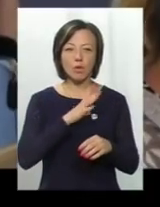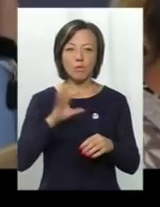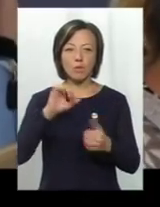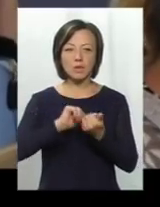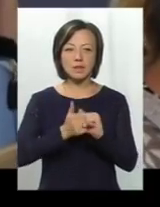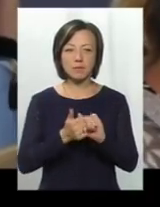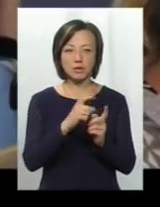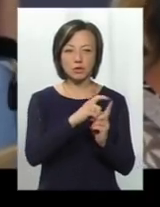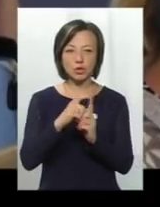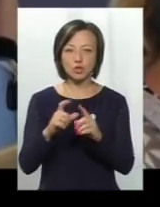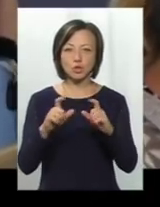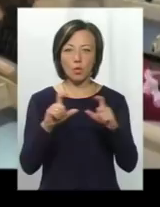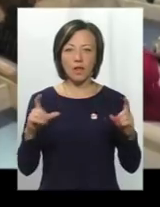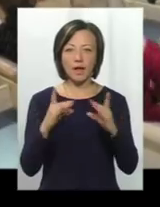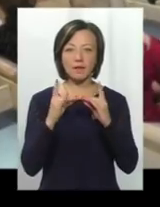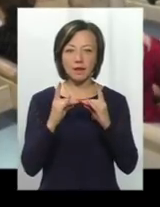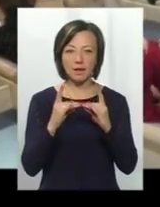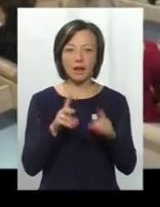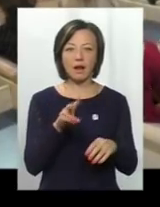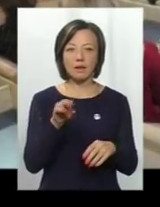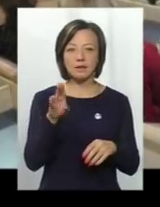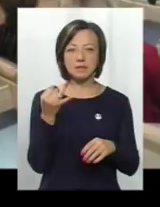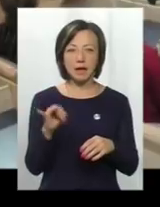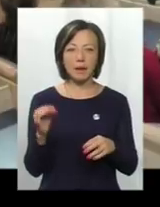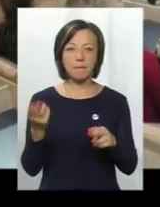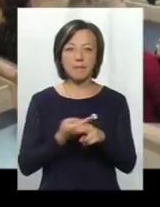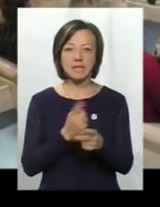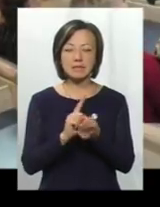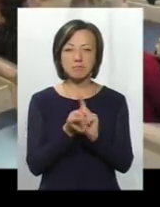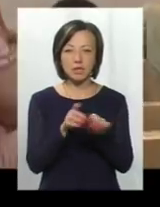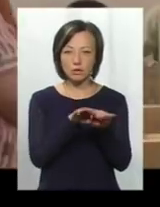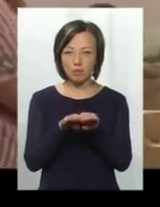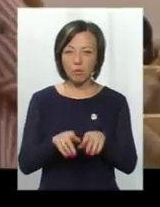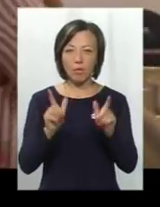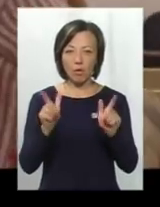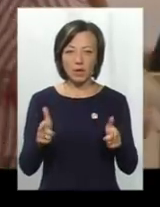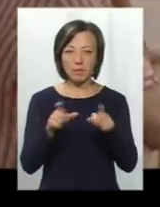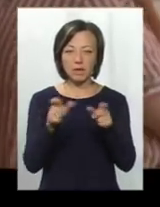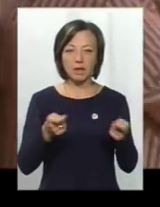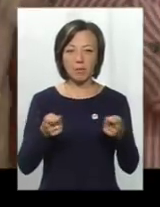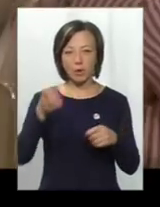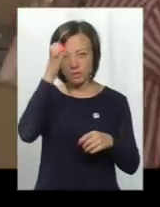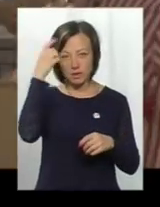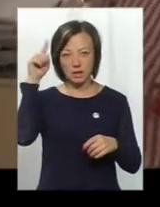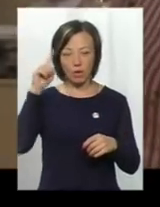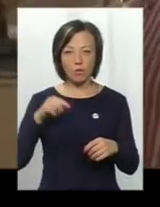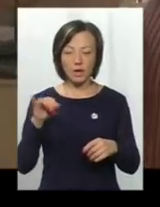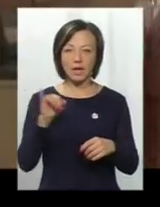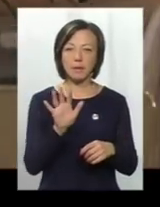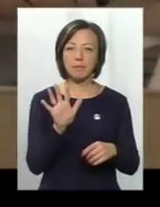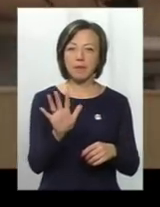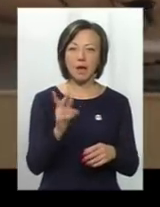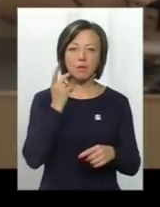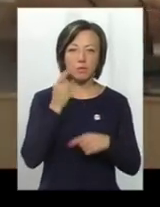словосполучення школа-інтернат на ліцей, без зміни ступенів. Це погодив Департамент освіти і науки облдержадміністрації та п'ять